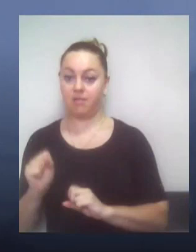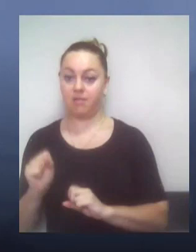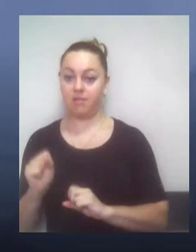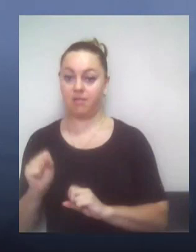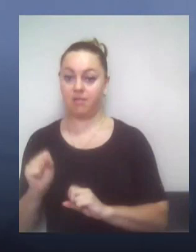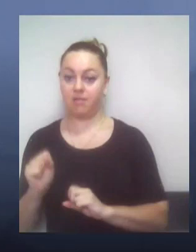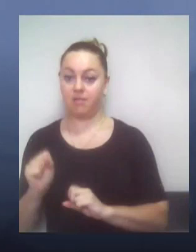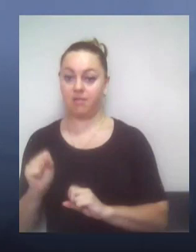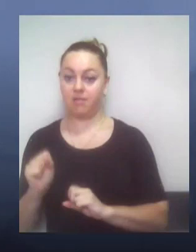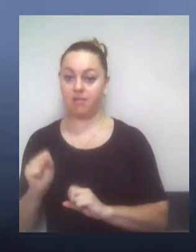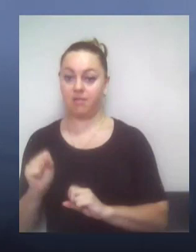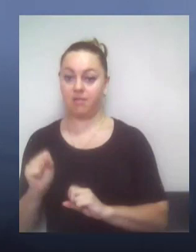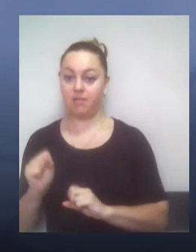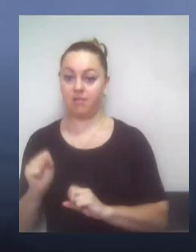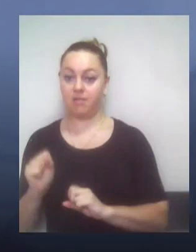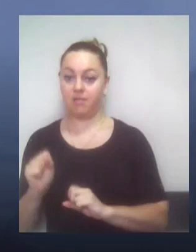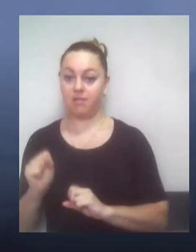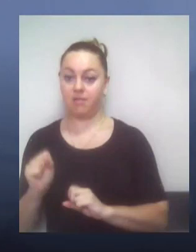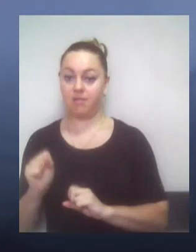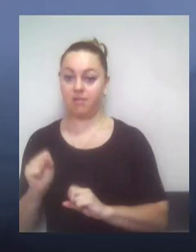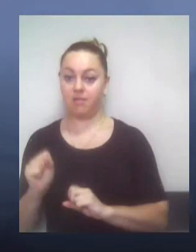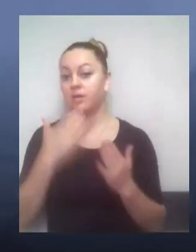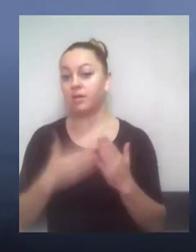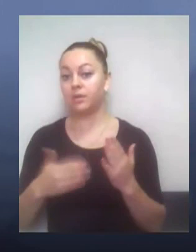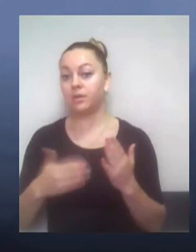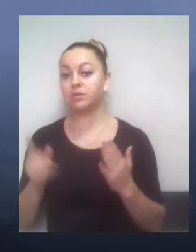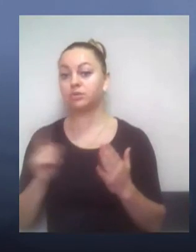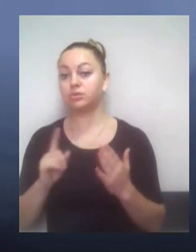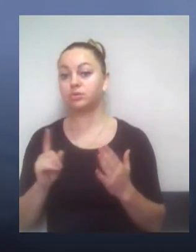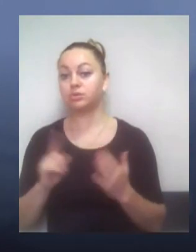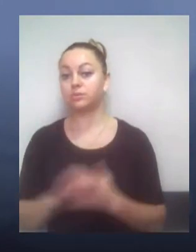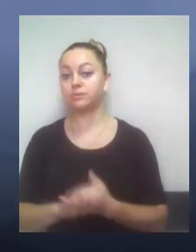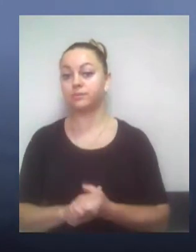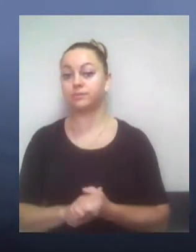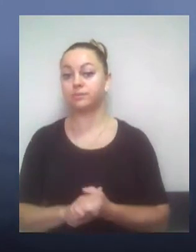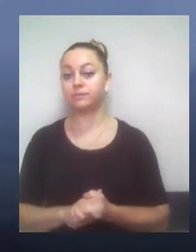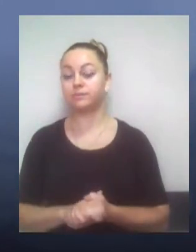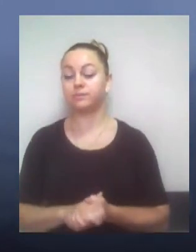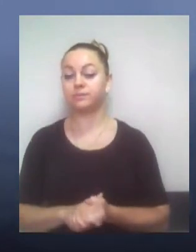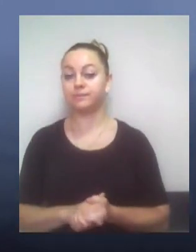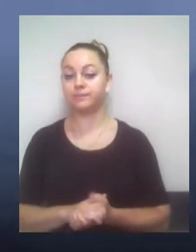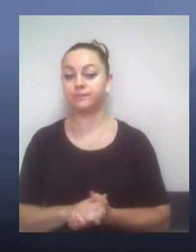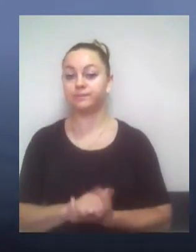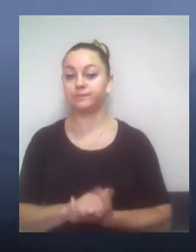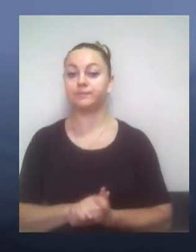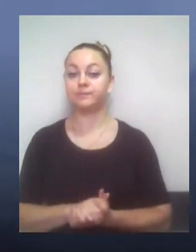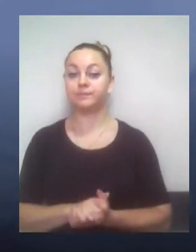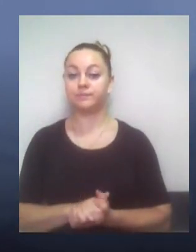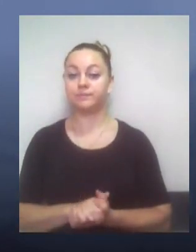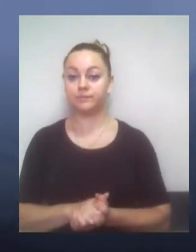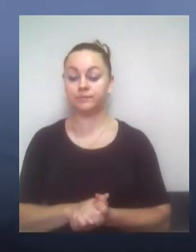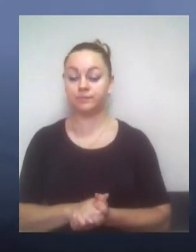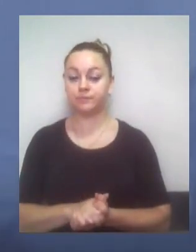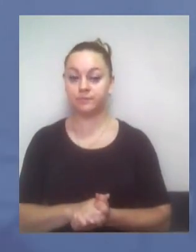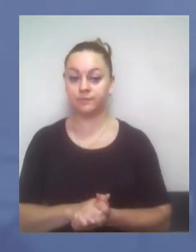репліки пана Олега, стосовно того, що в нас якісь надумані, незрозумілі вимоги, і